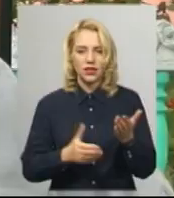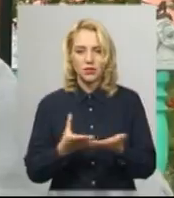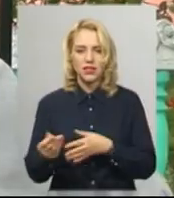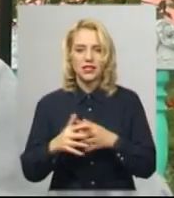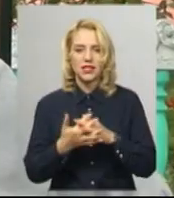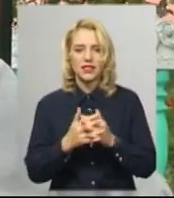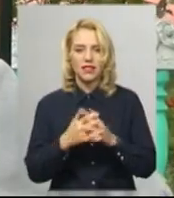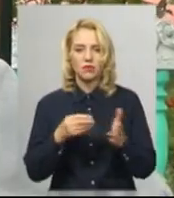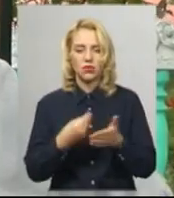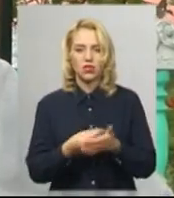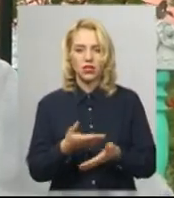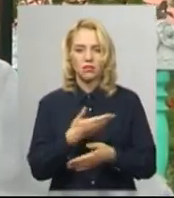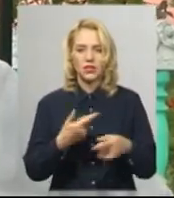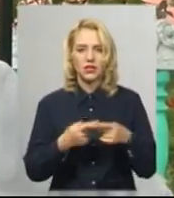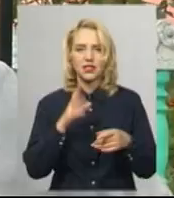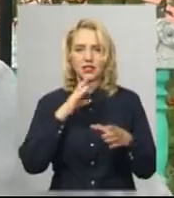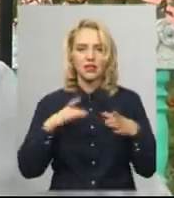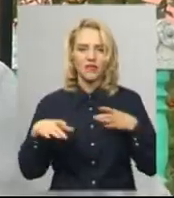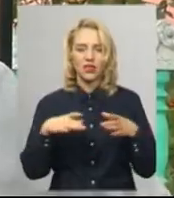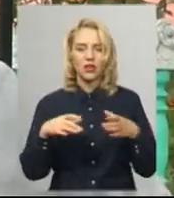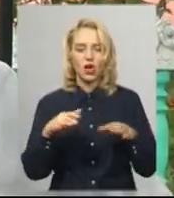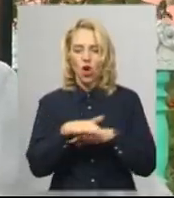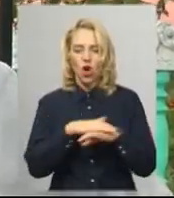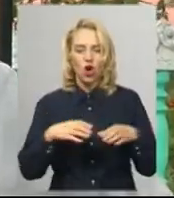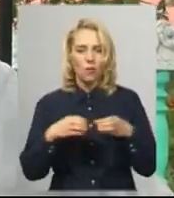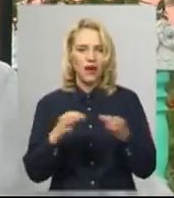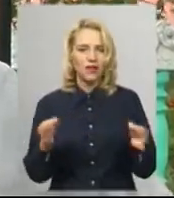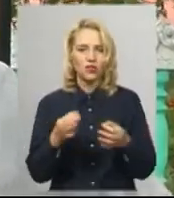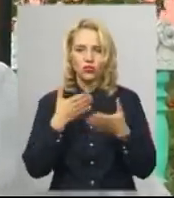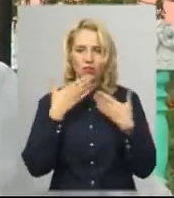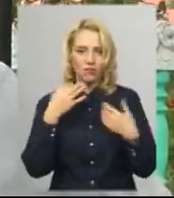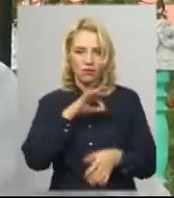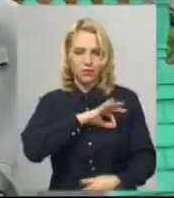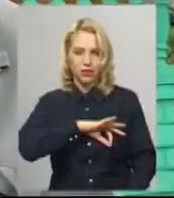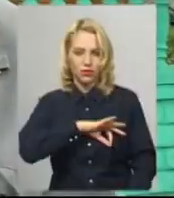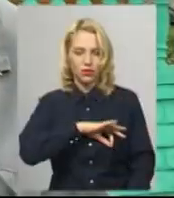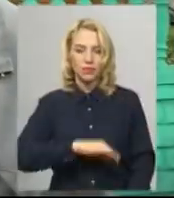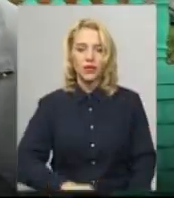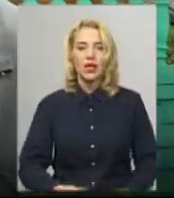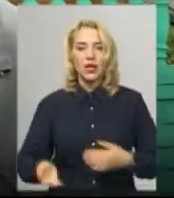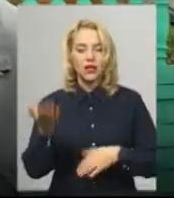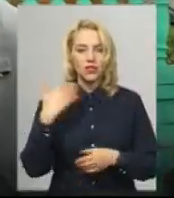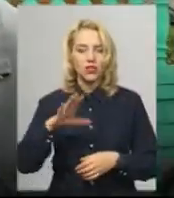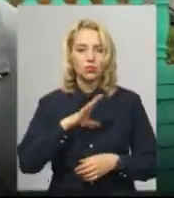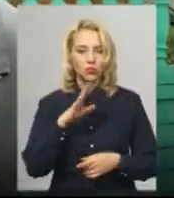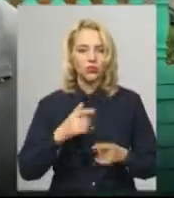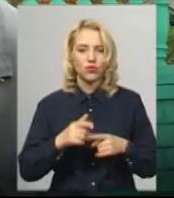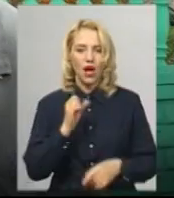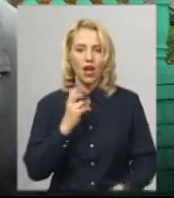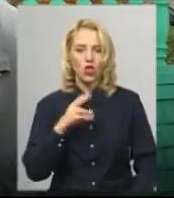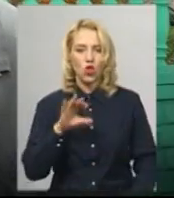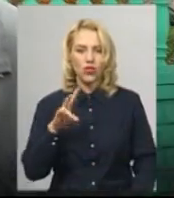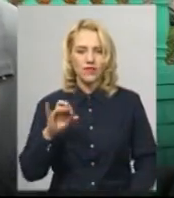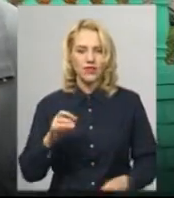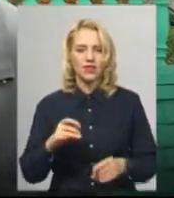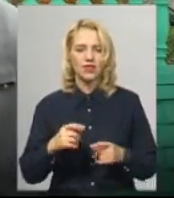бюджету. Ми з цих ставків немаємо, громада немає абсолютно ніякого зиску. Раніше був Антонівський репхоз, до